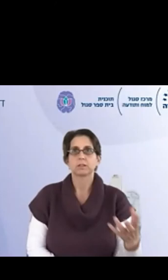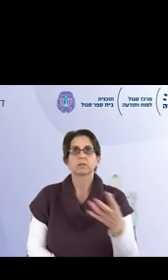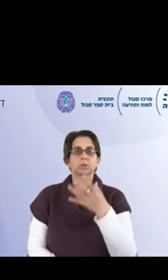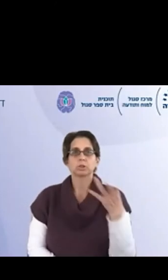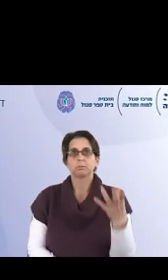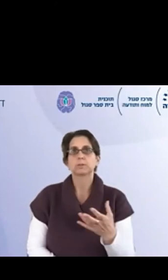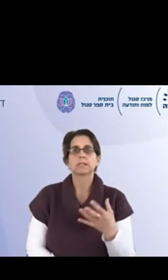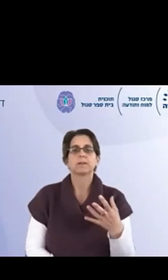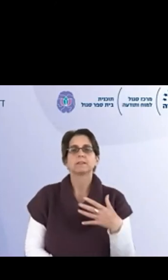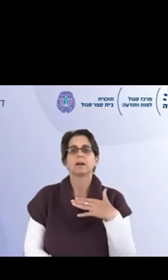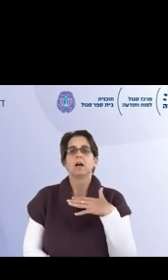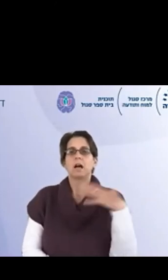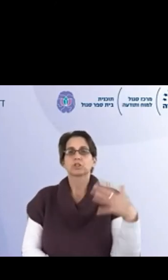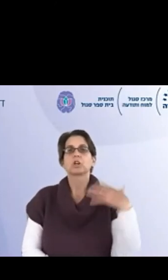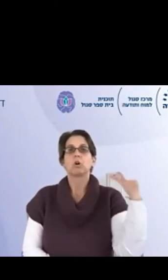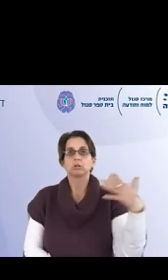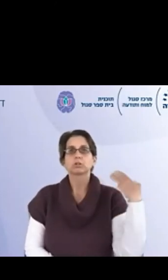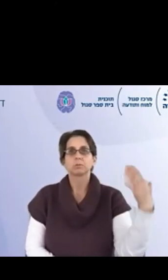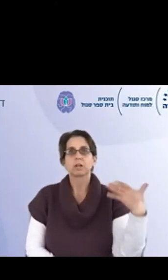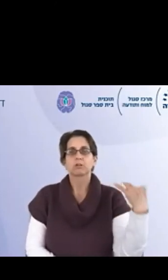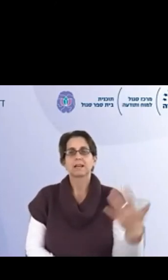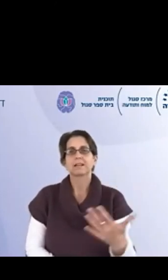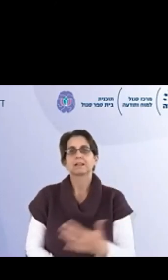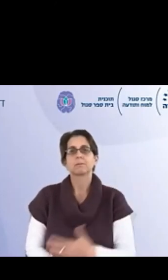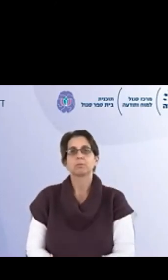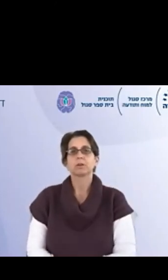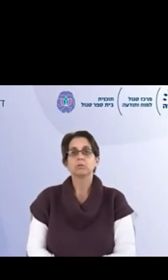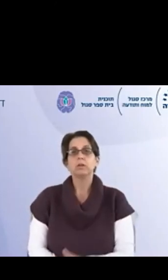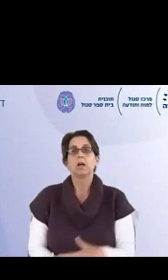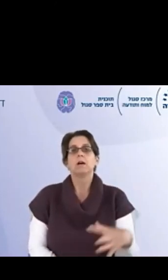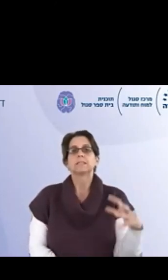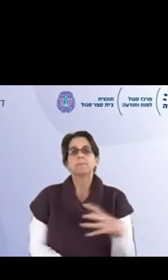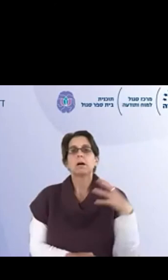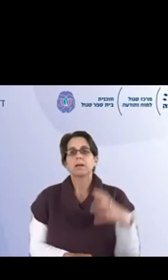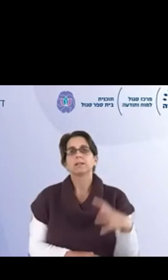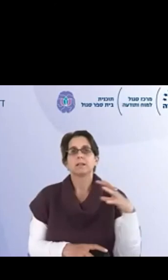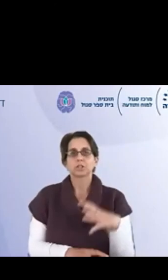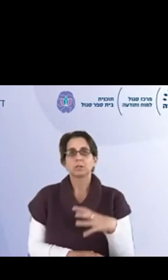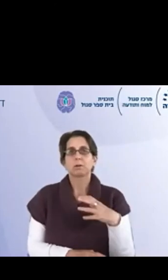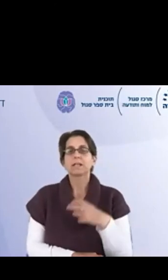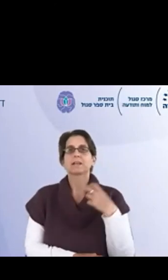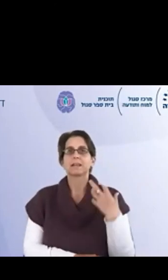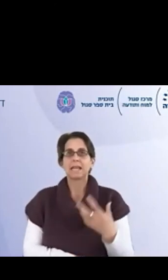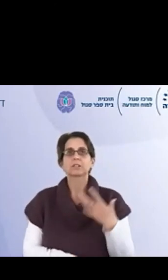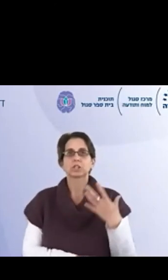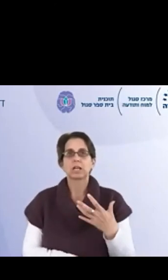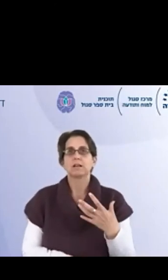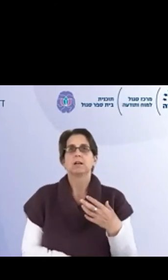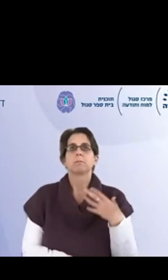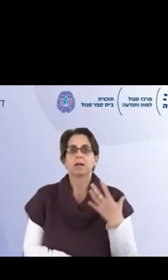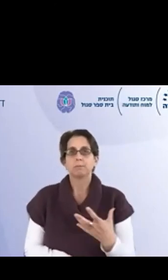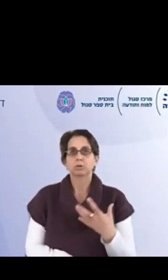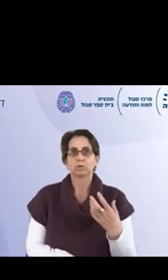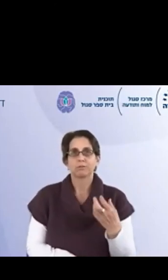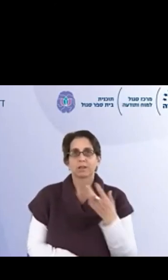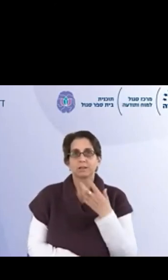משותפת, וכמו ששמענו את שלוונדה, על שגרות שמתחילות לאט לאט ליבנות בארגון, וזה מחבר את האנשים באמת לקהילה, שיש לה